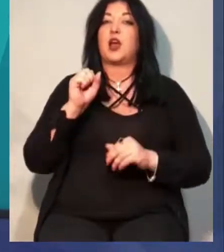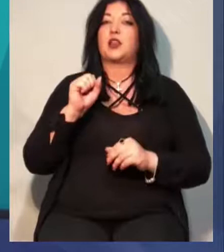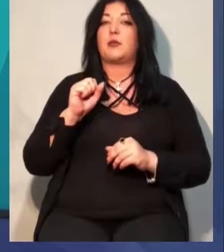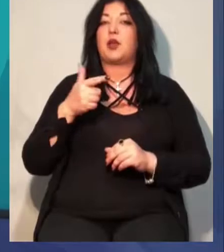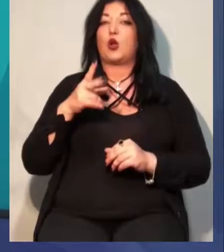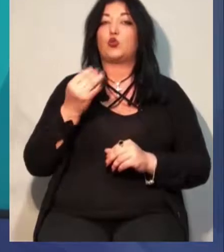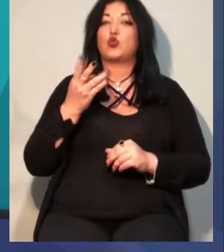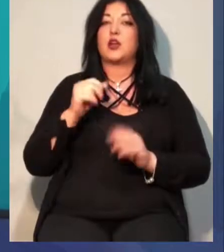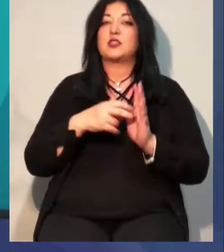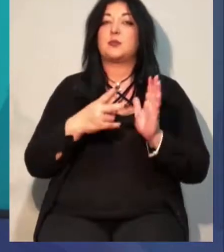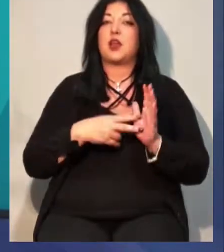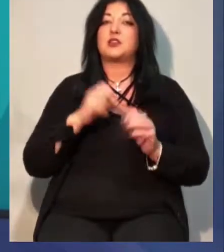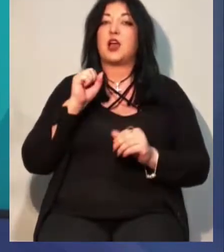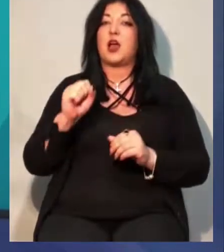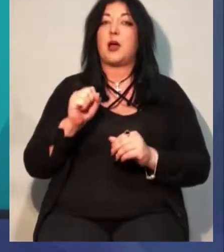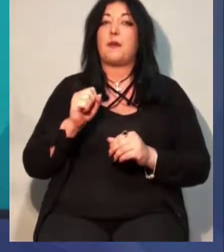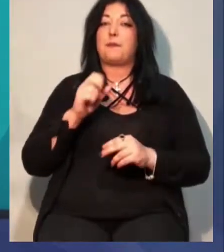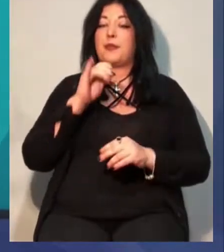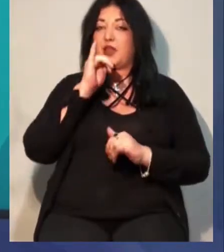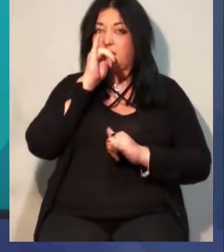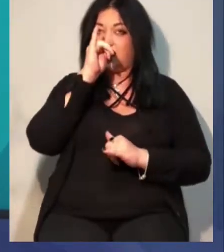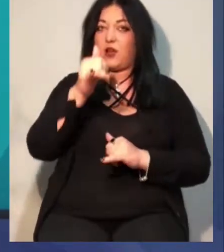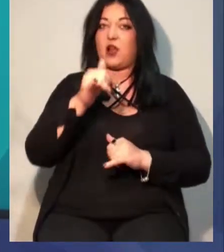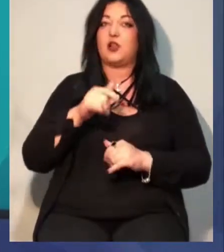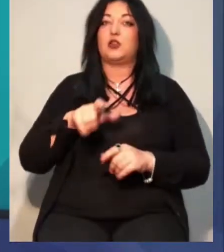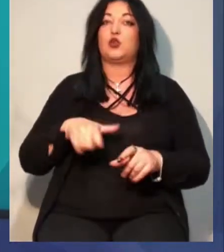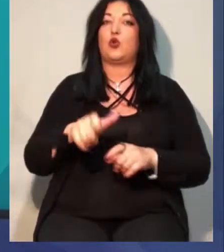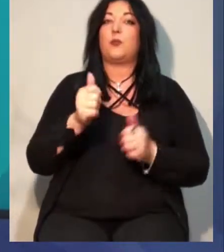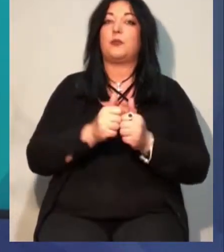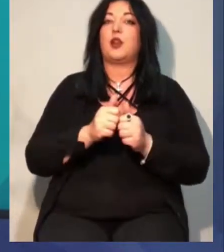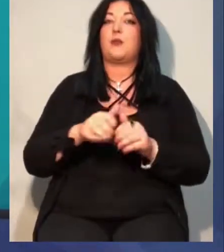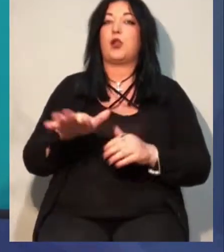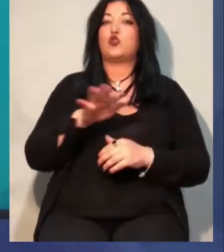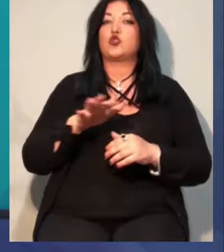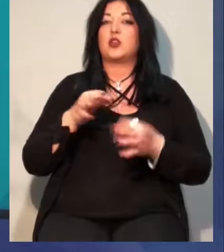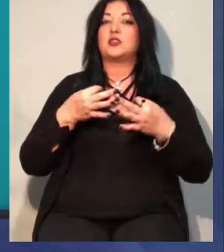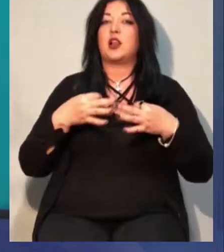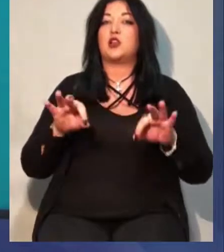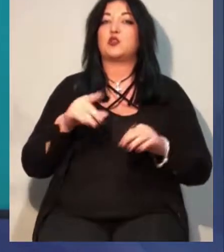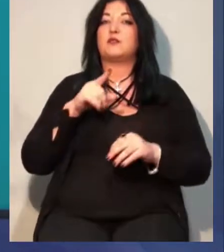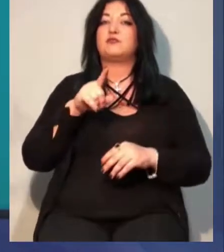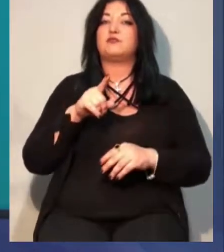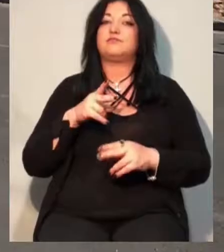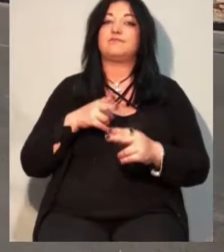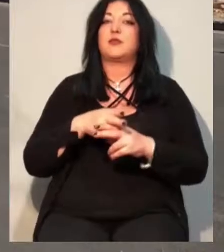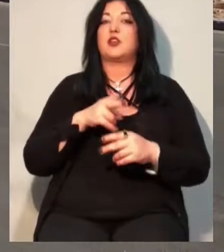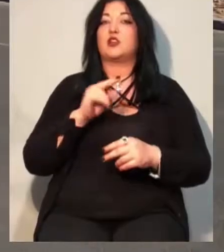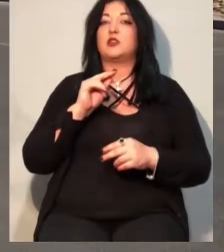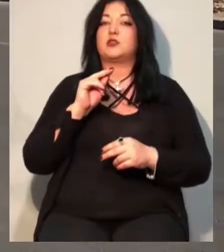17А, перекривали дорогу біля площі Незалежності. Вони протестували через забудову та спил дерев.